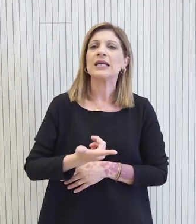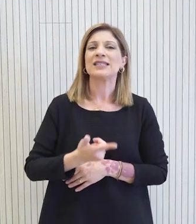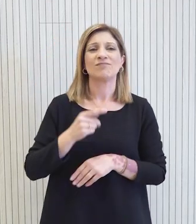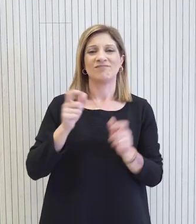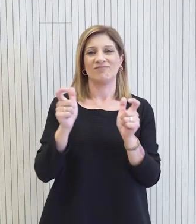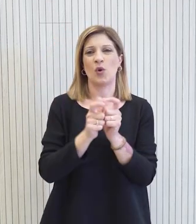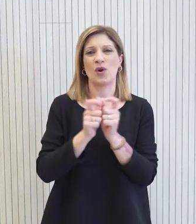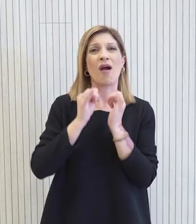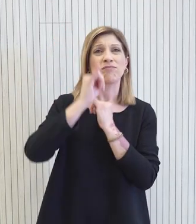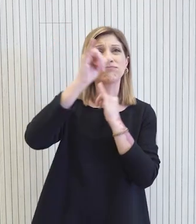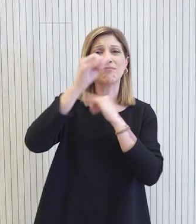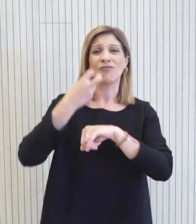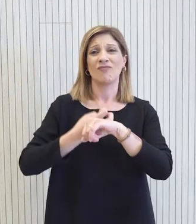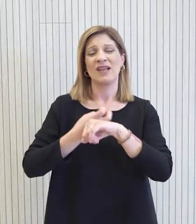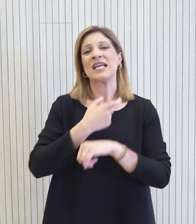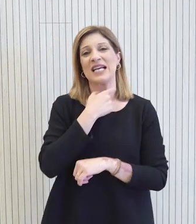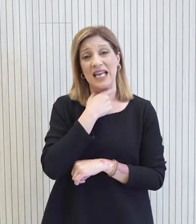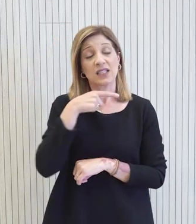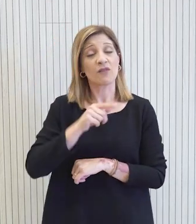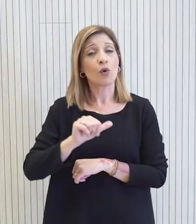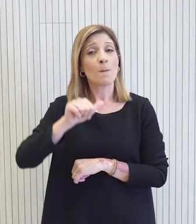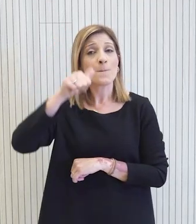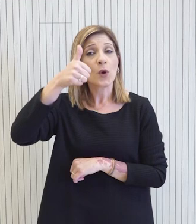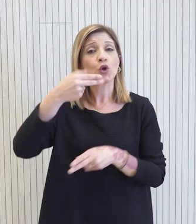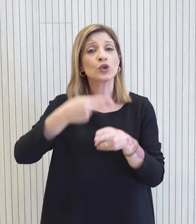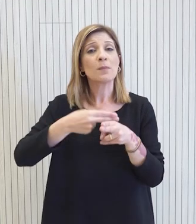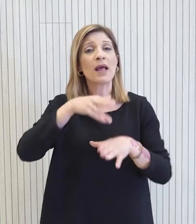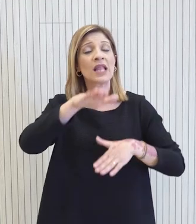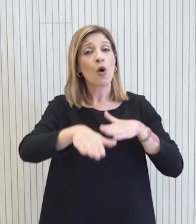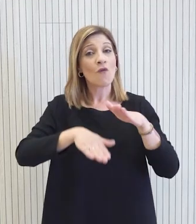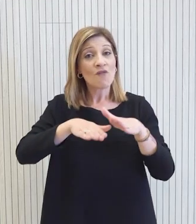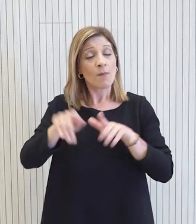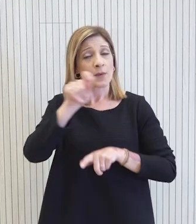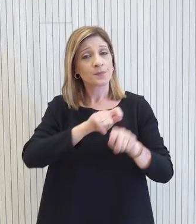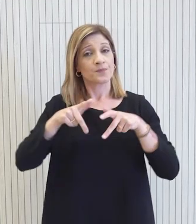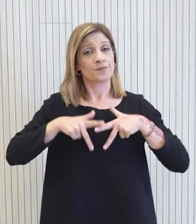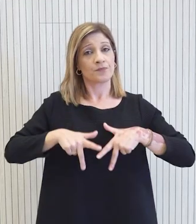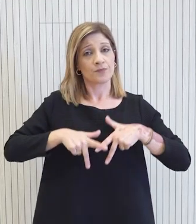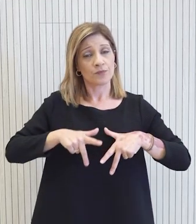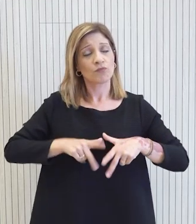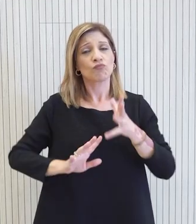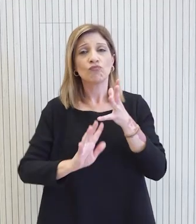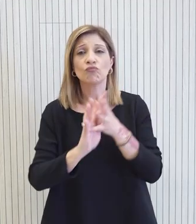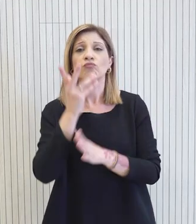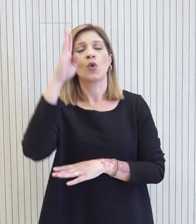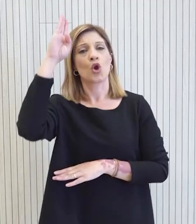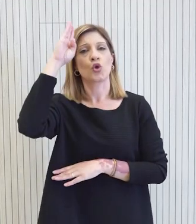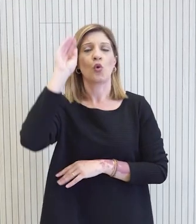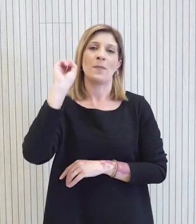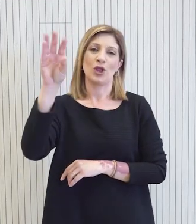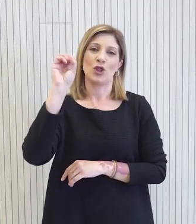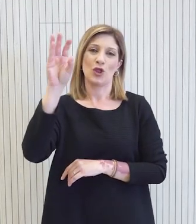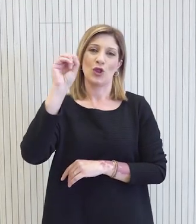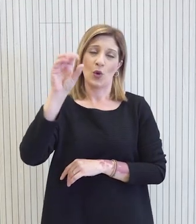στις ορεινές περιοχές της χώρας μας. Αποτελεί ένα πρώτο, σημαντικό βήμα στην προσπάθεια αναβάθμισης των υποδομών του Νοσοκομείου Τρόδους.